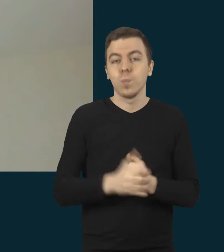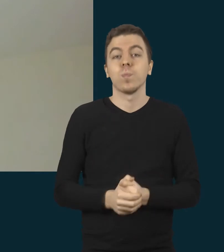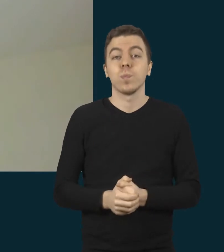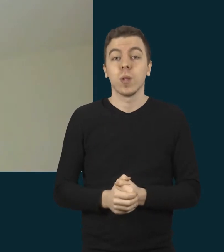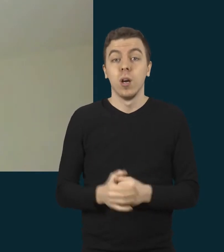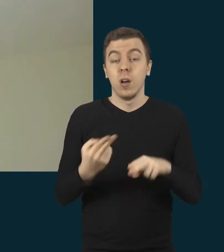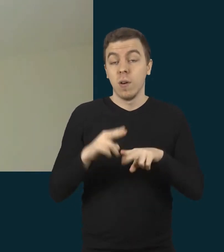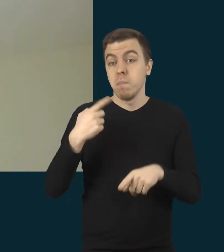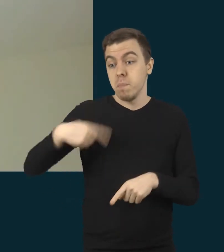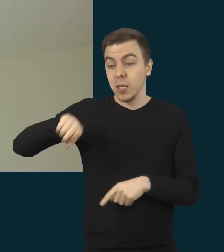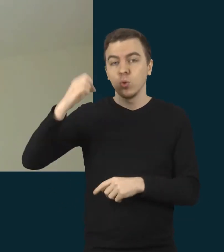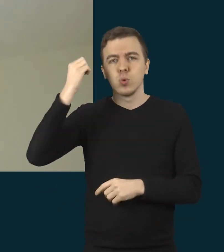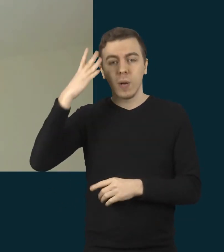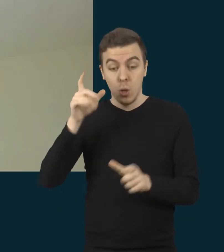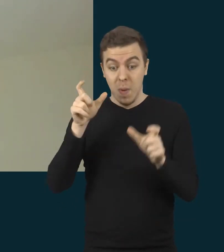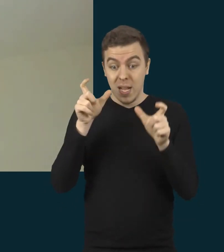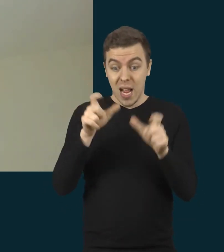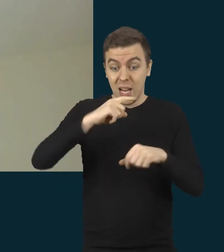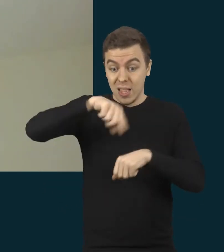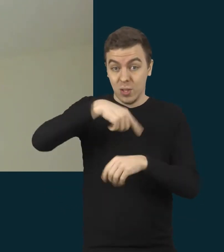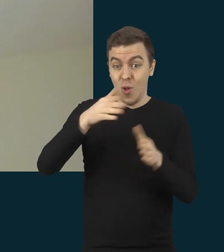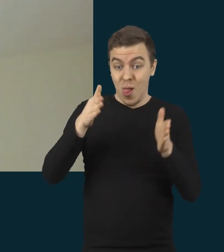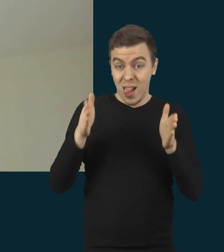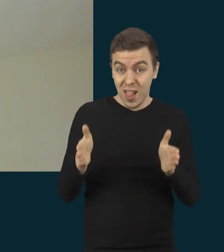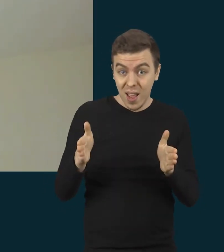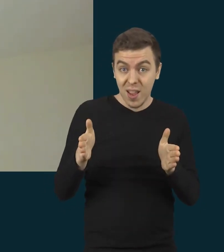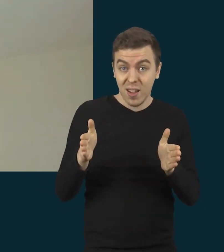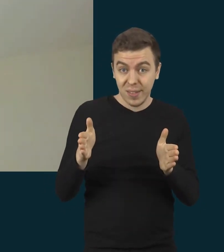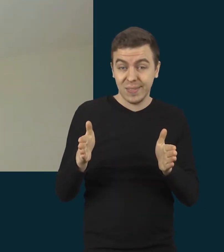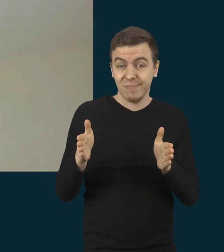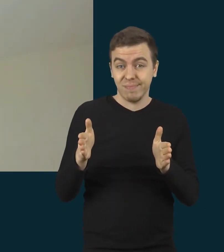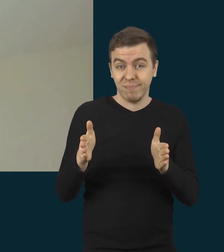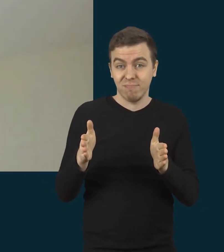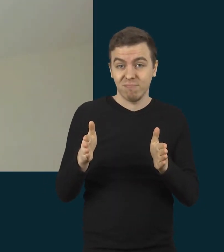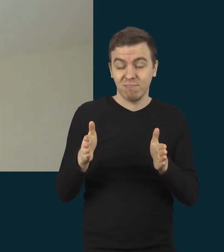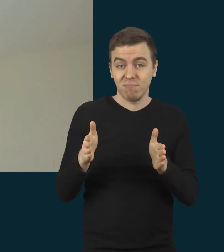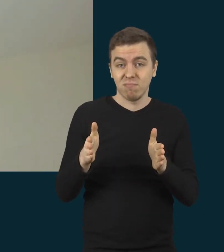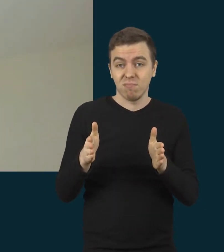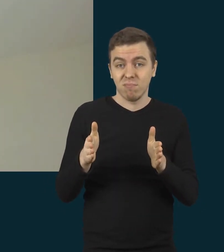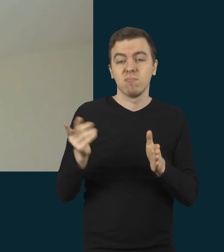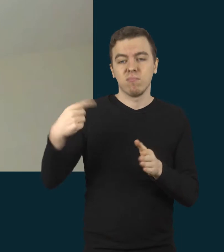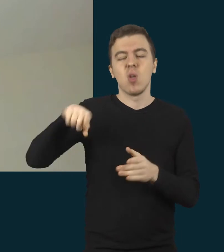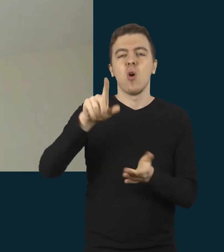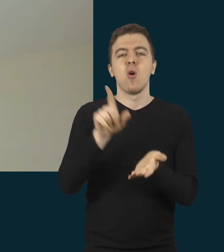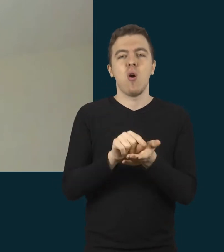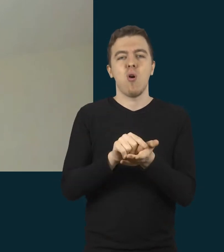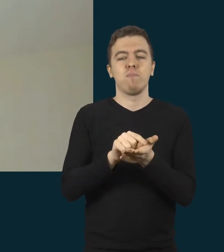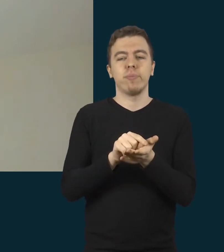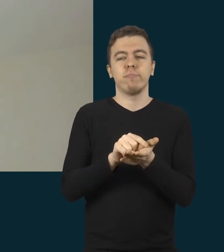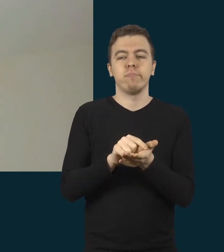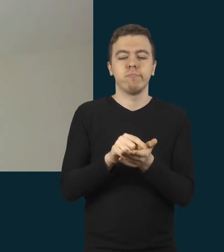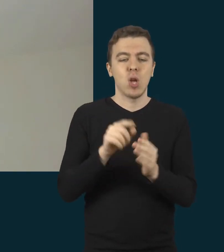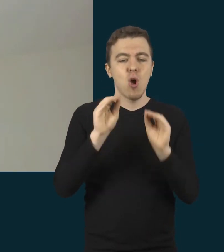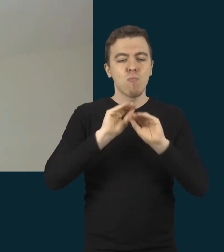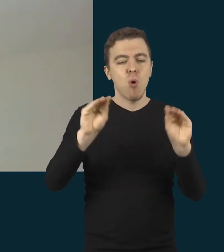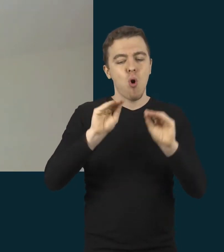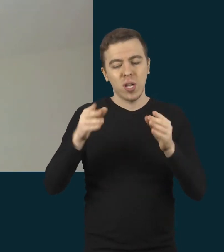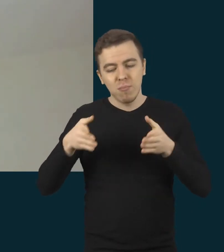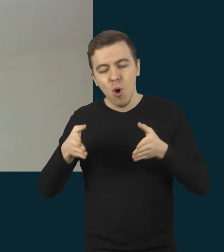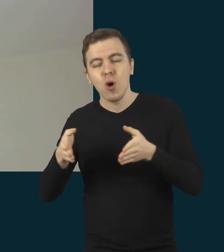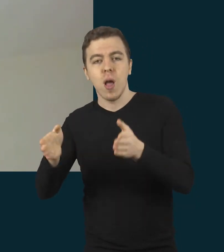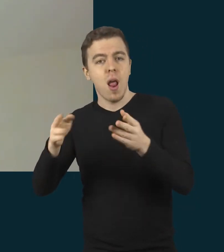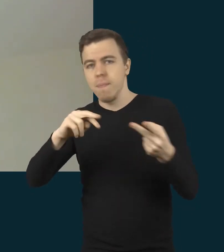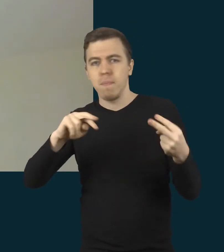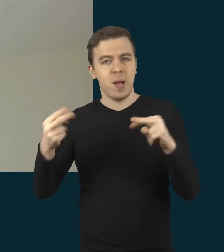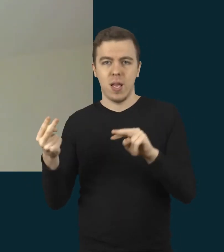bent jau karantino vaikotarpį mes turime pakeisti savo mokymo kryptį